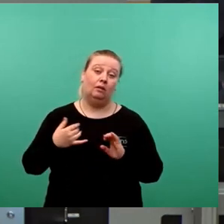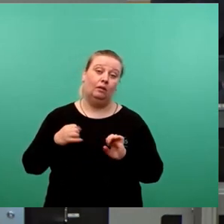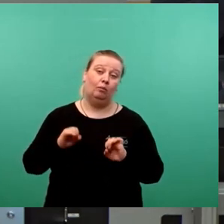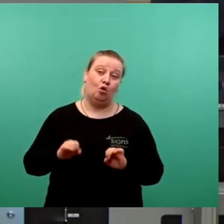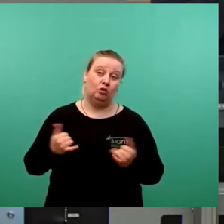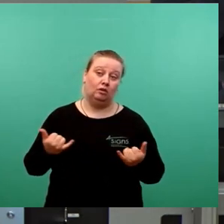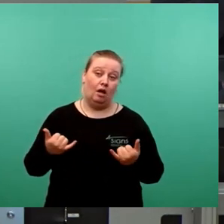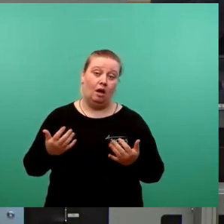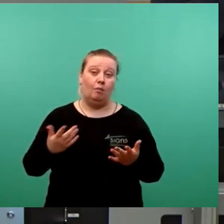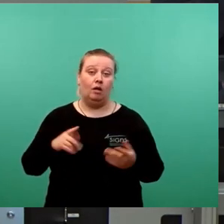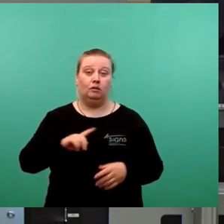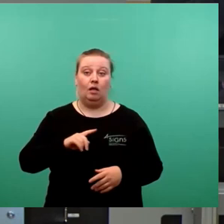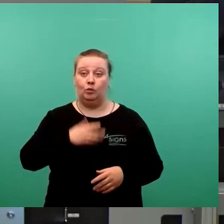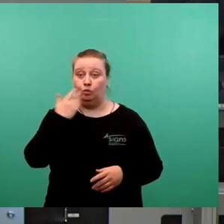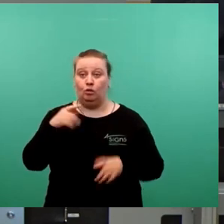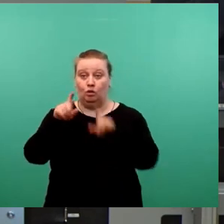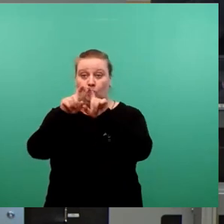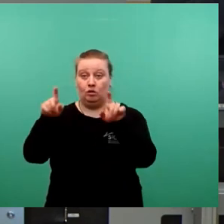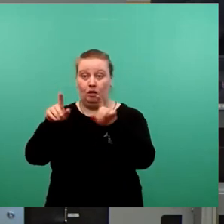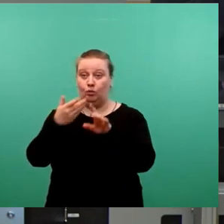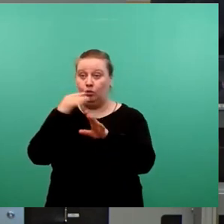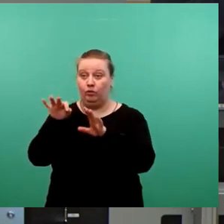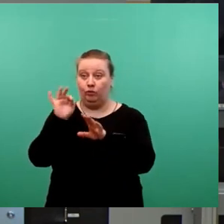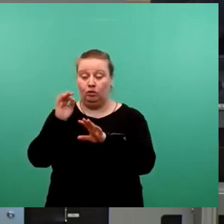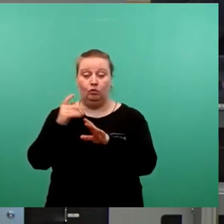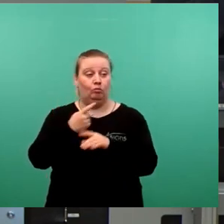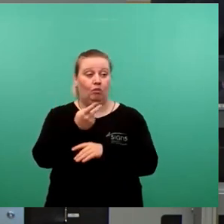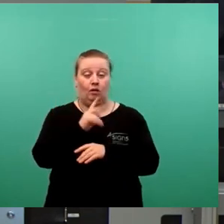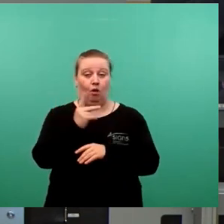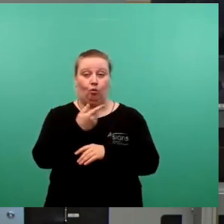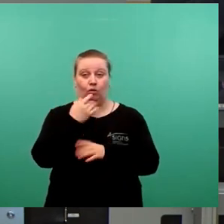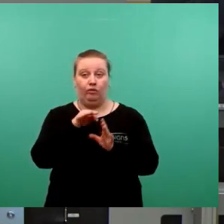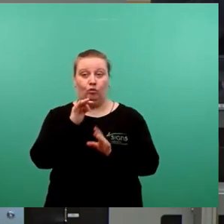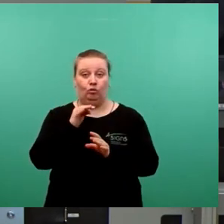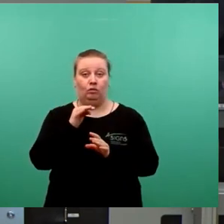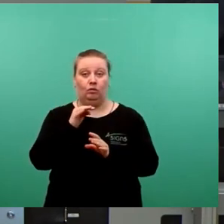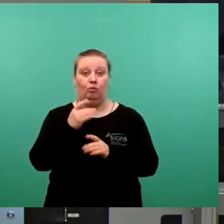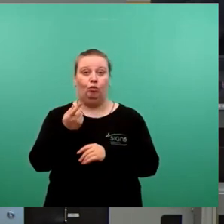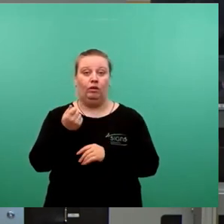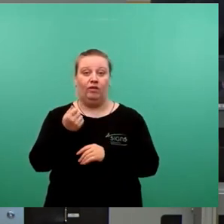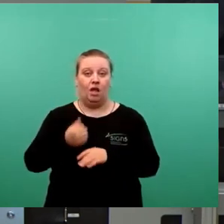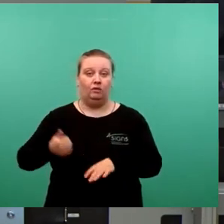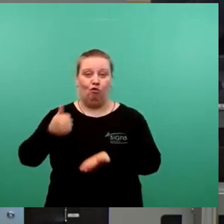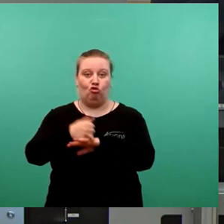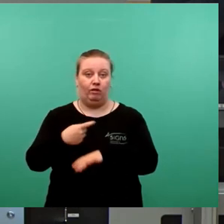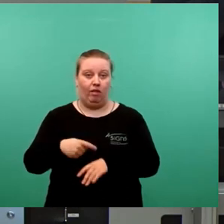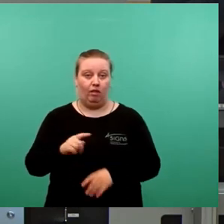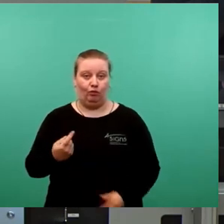ich habe keinen Konzern gefunden und die beiden offensichtlich auch nicht, der ohne einen Finanzvorstand auskommt.